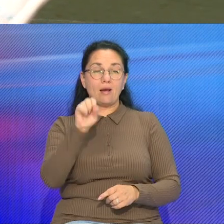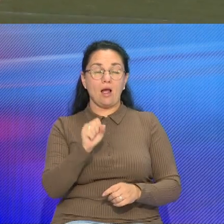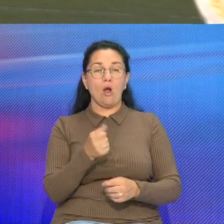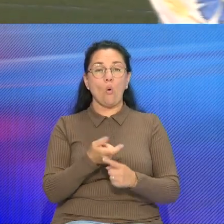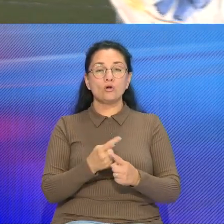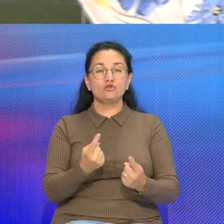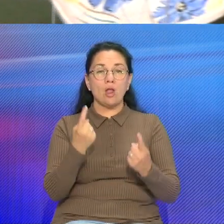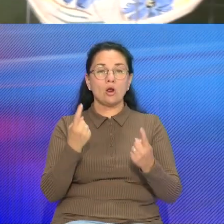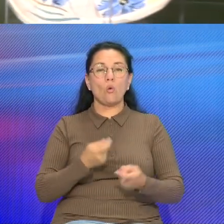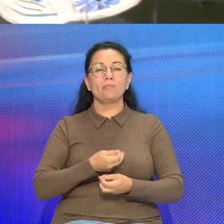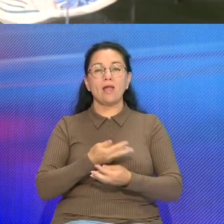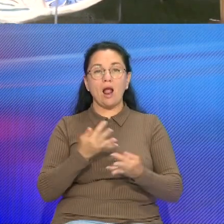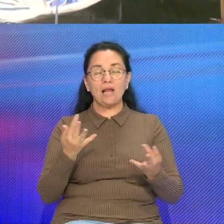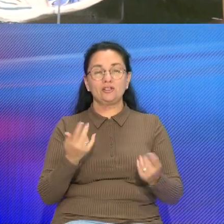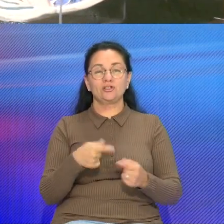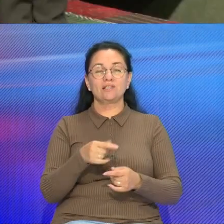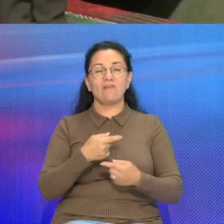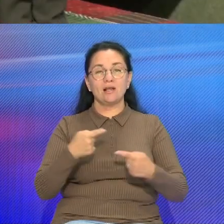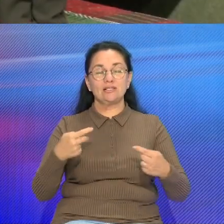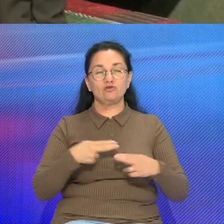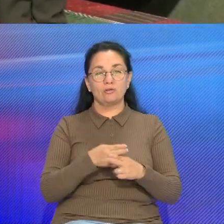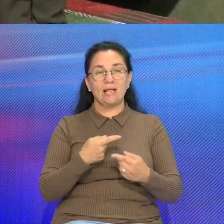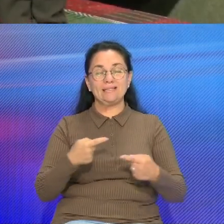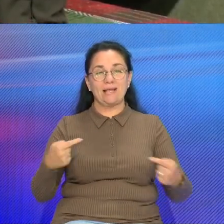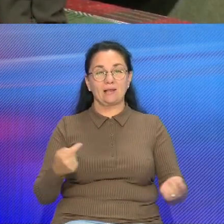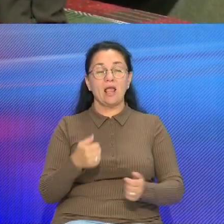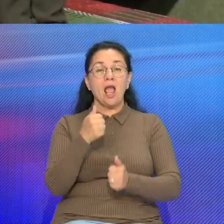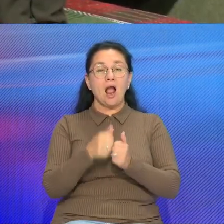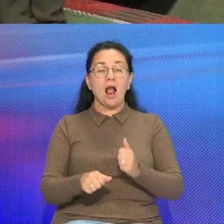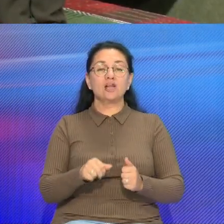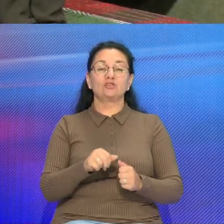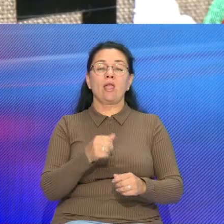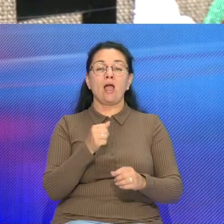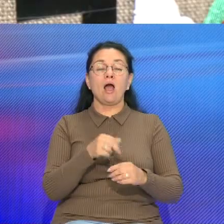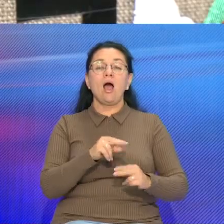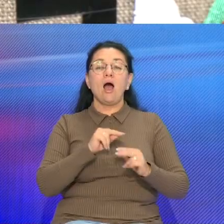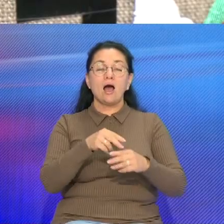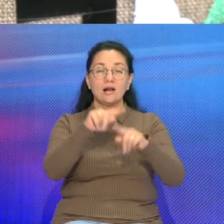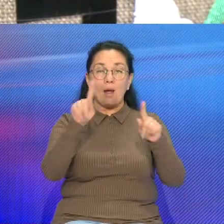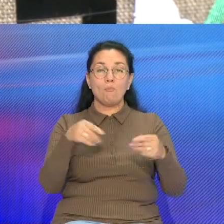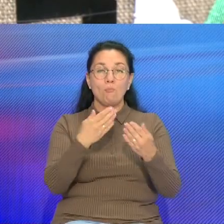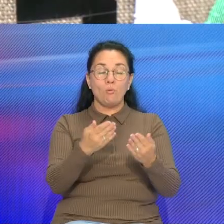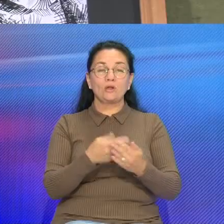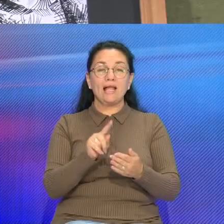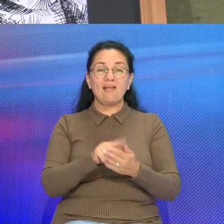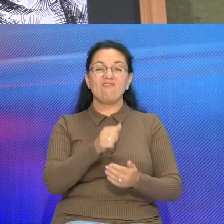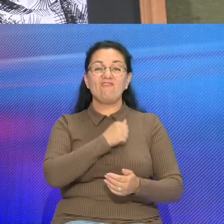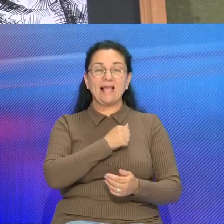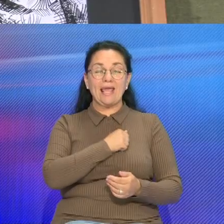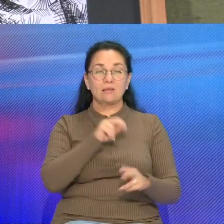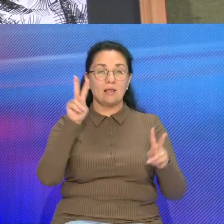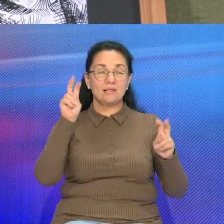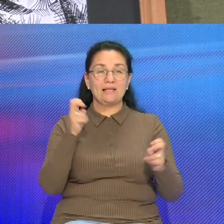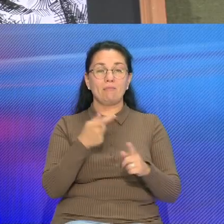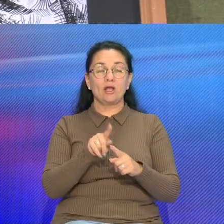количество, разнообразное количество техник Кожная работа уразила журы не тольки техникой, а ле и падачей военной темы Тут и фронтовые